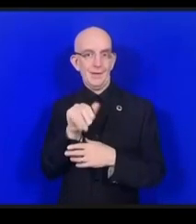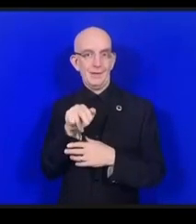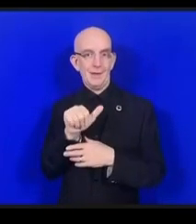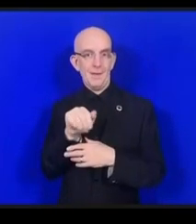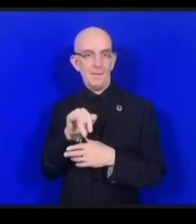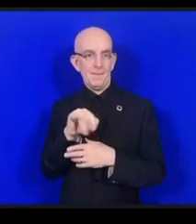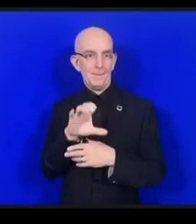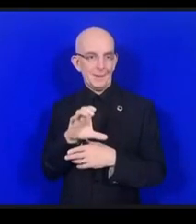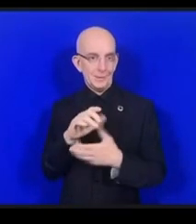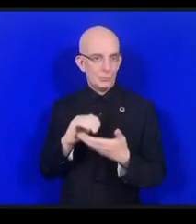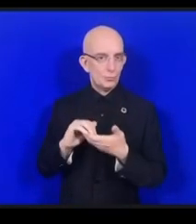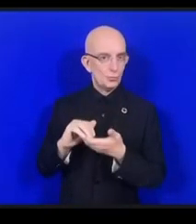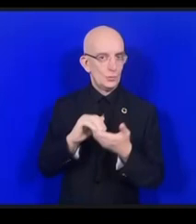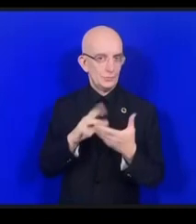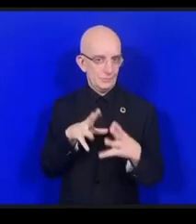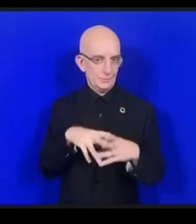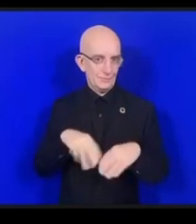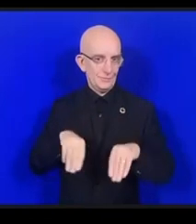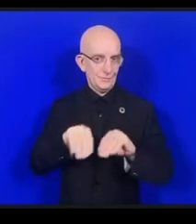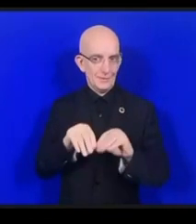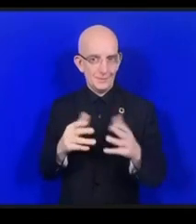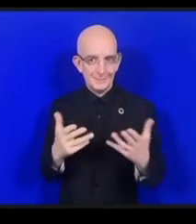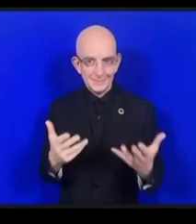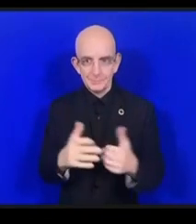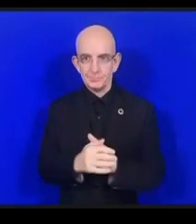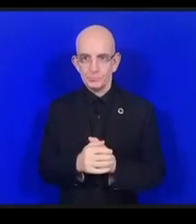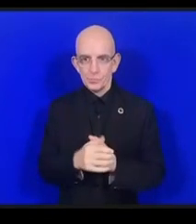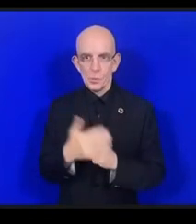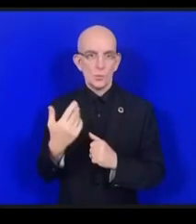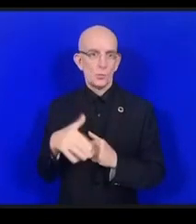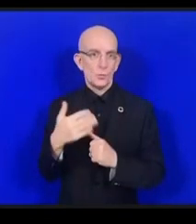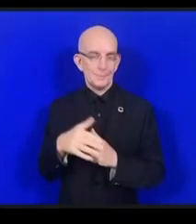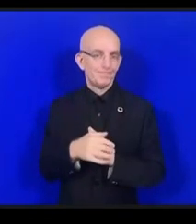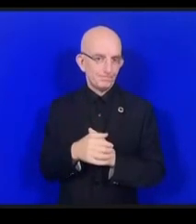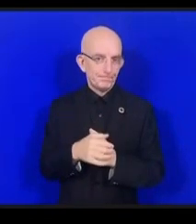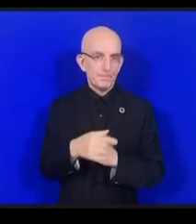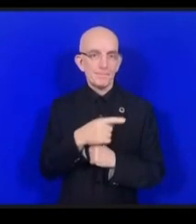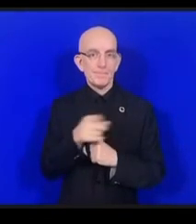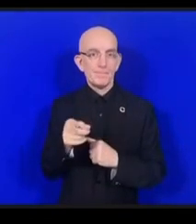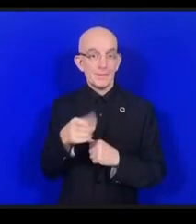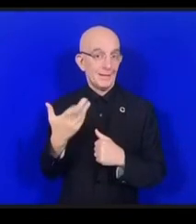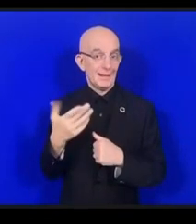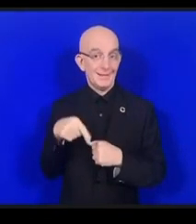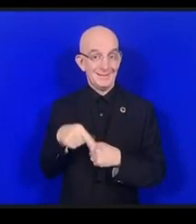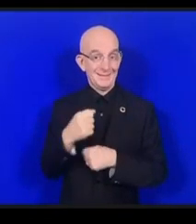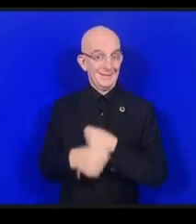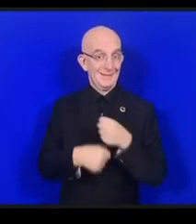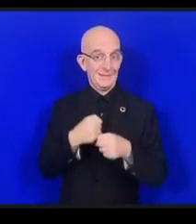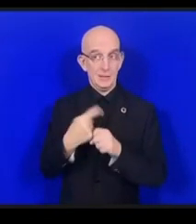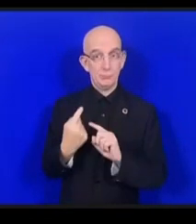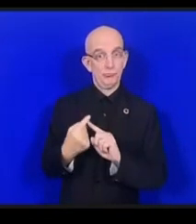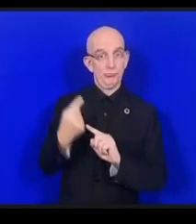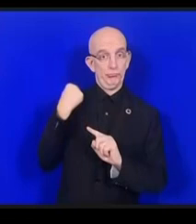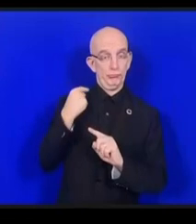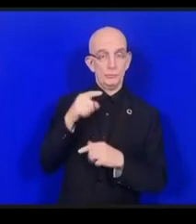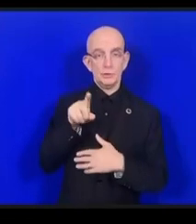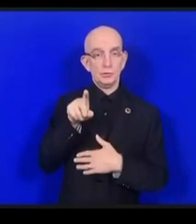Cela fait maintenant près de quatre ans que la coalition existe. Elle a été lancée par l'UNESCO,